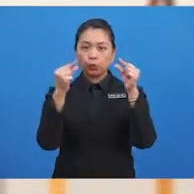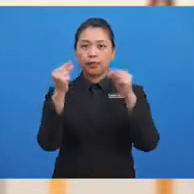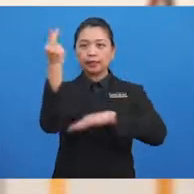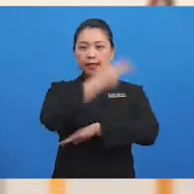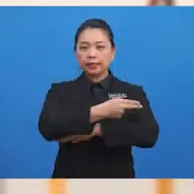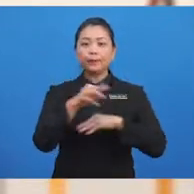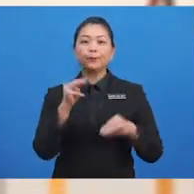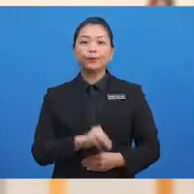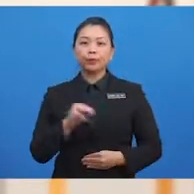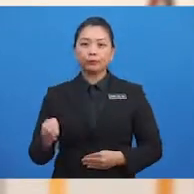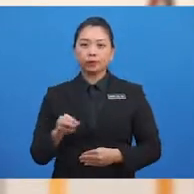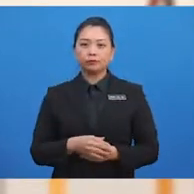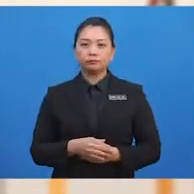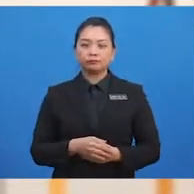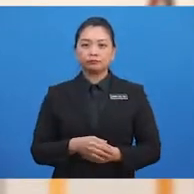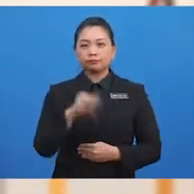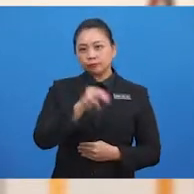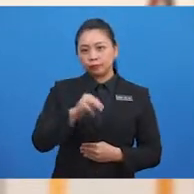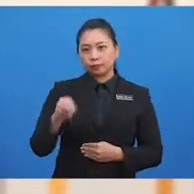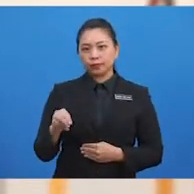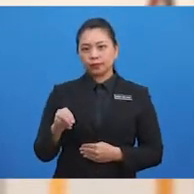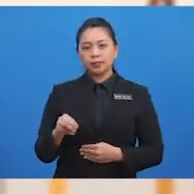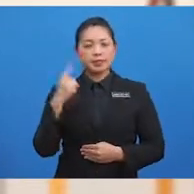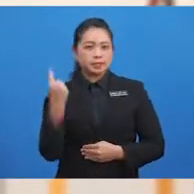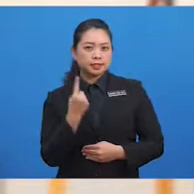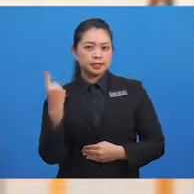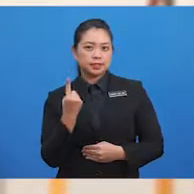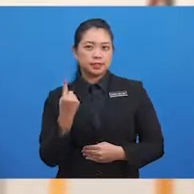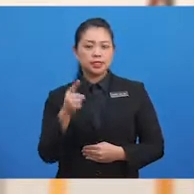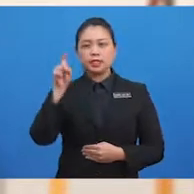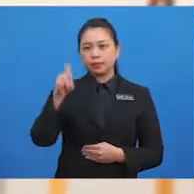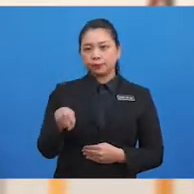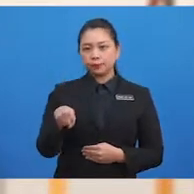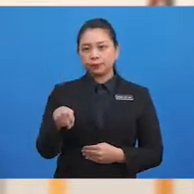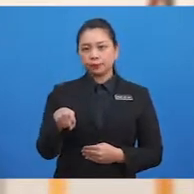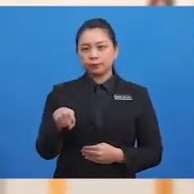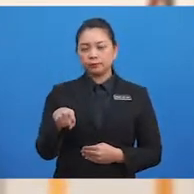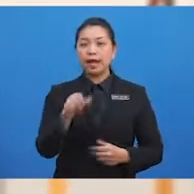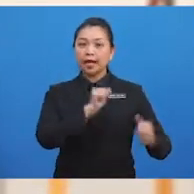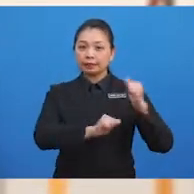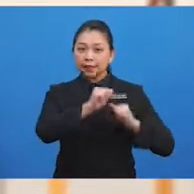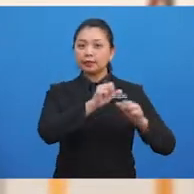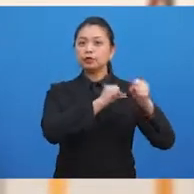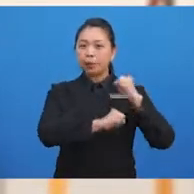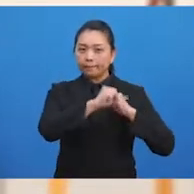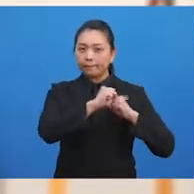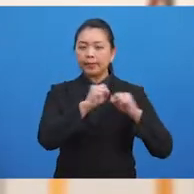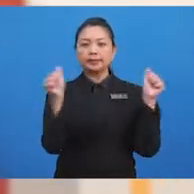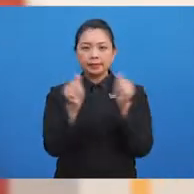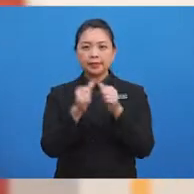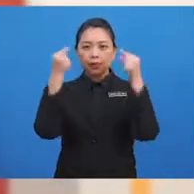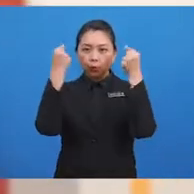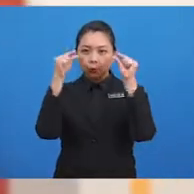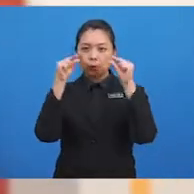murid-murid. Murid-murid sentiasa perlu beradab sopan dengan guru.